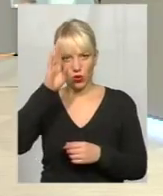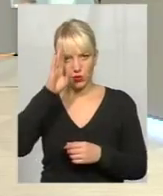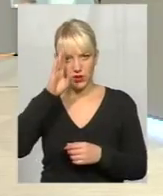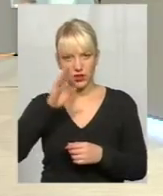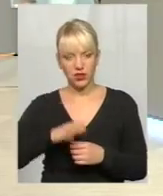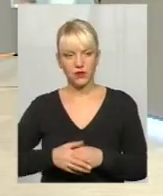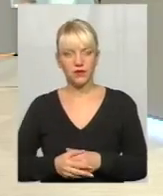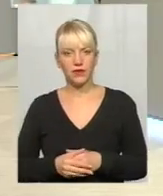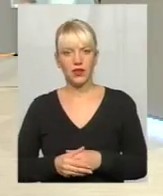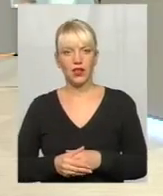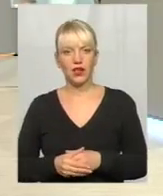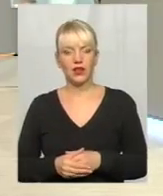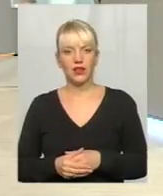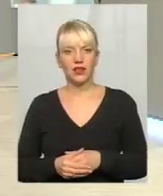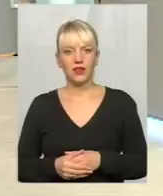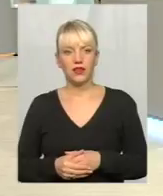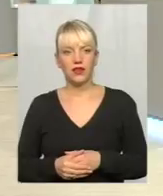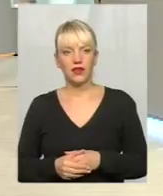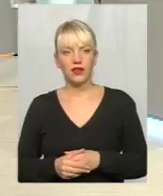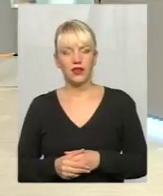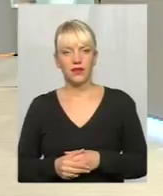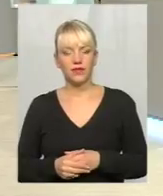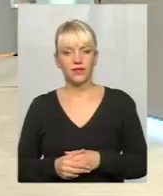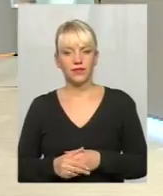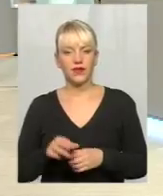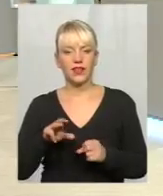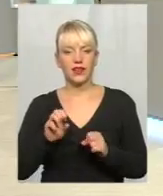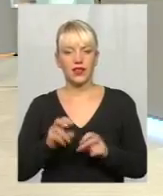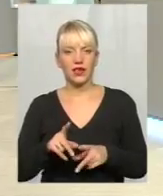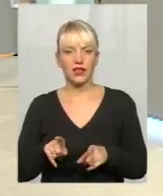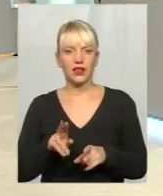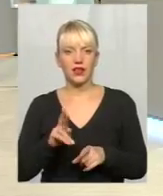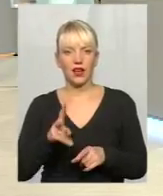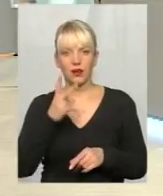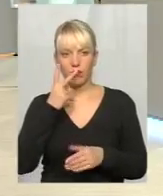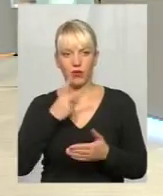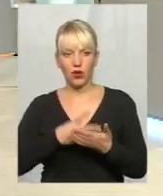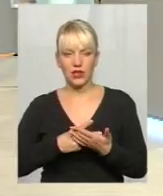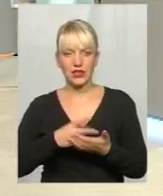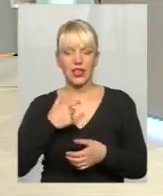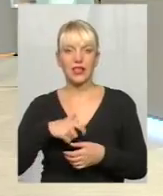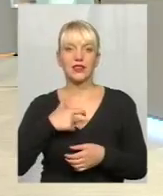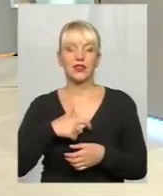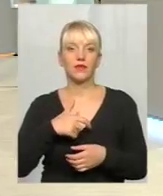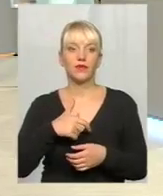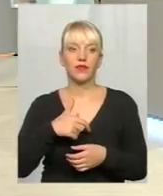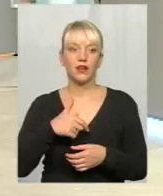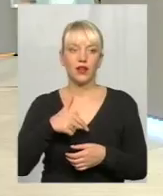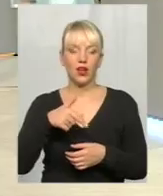І так, як показала себе громади,